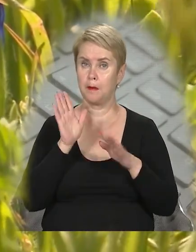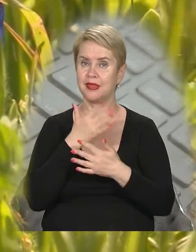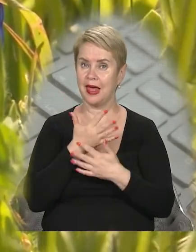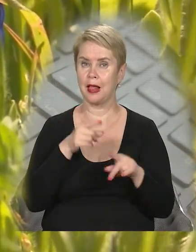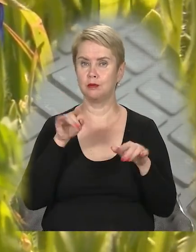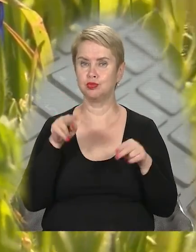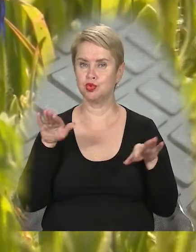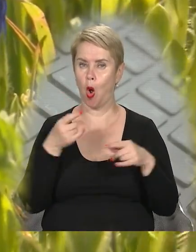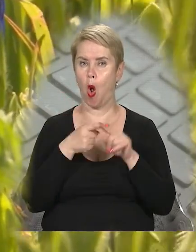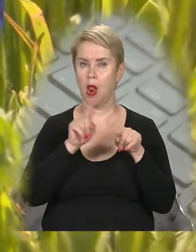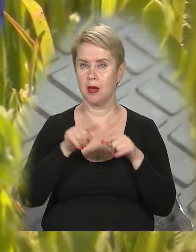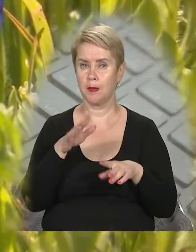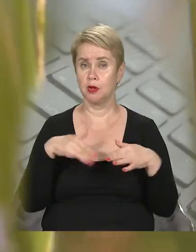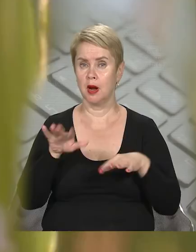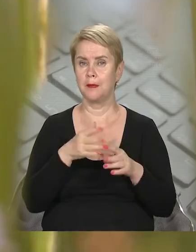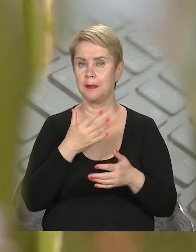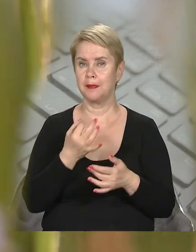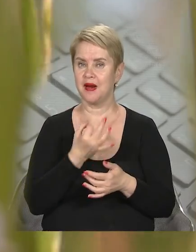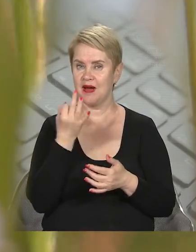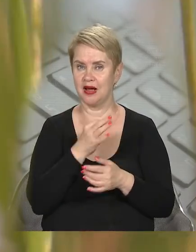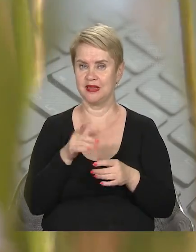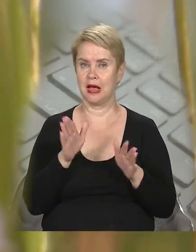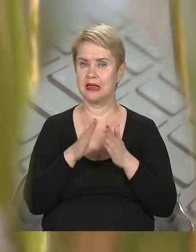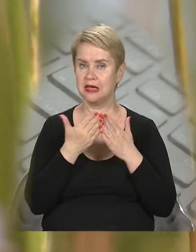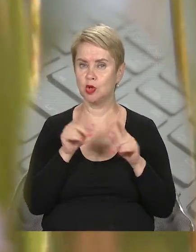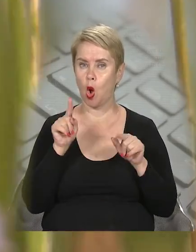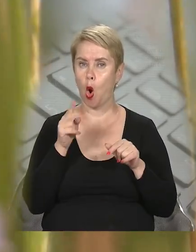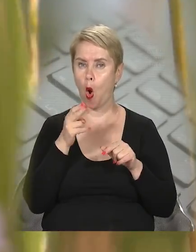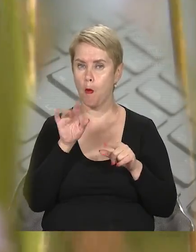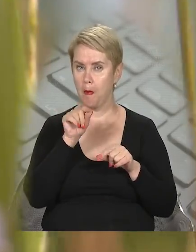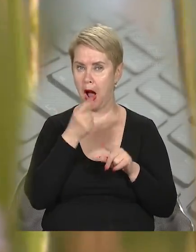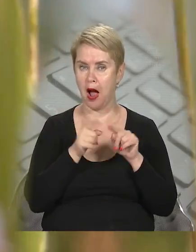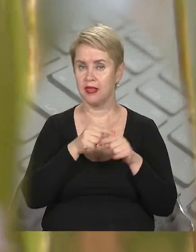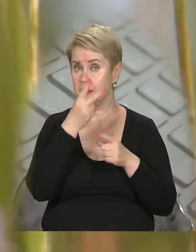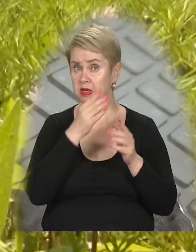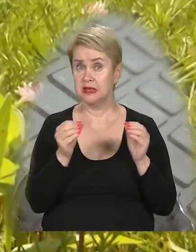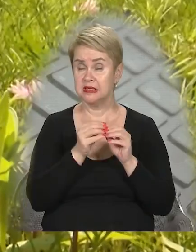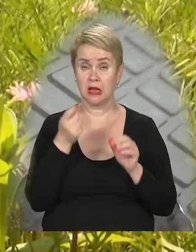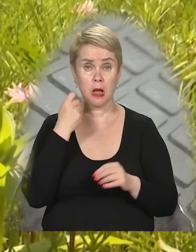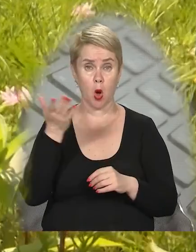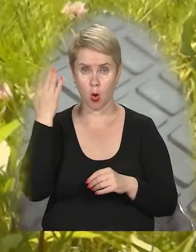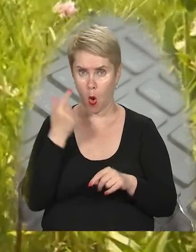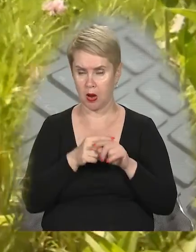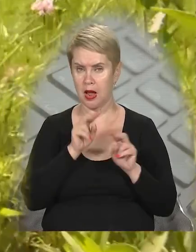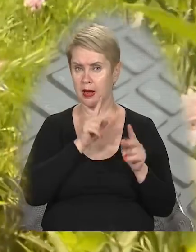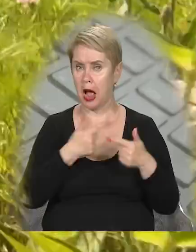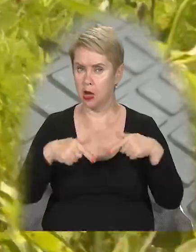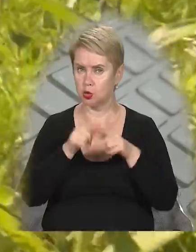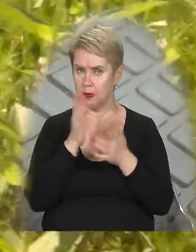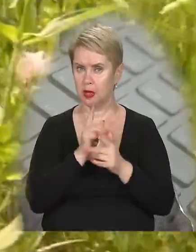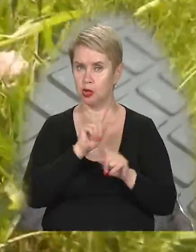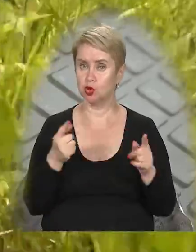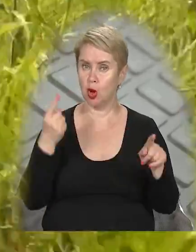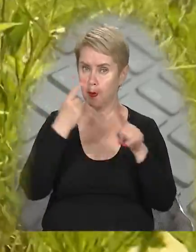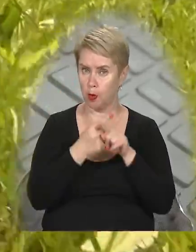бджоли. Деякі галявни навіть почали приваблювати червоноконежних комах, яких у місті не бачили десятки років. Газони мають і інший